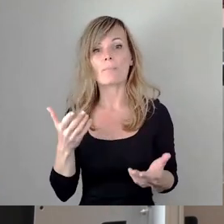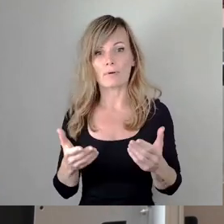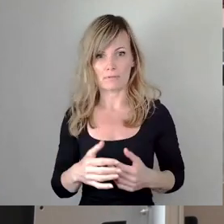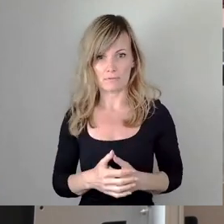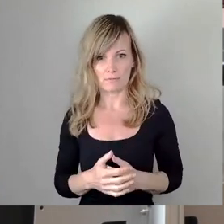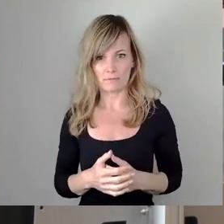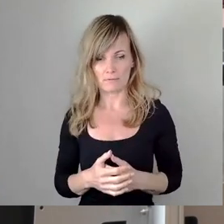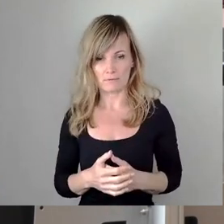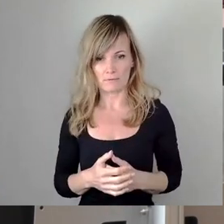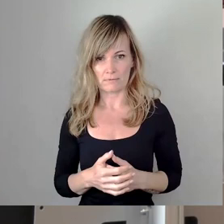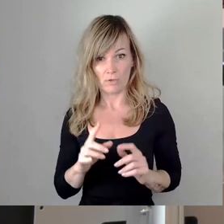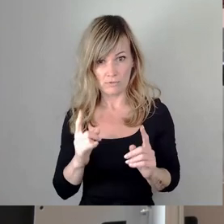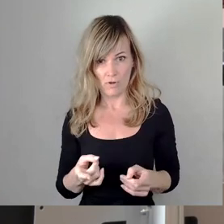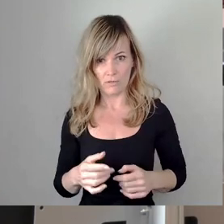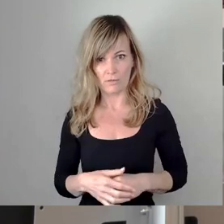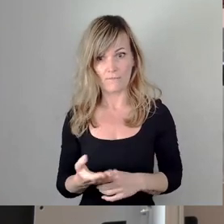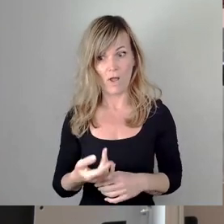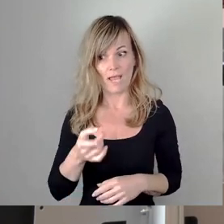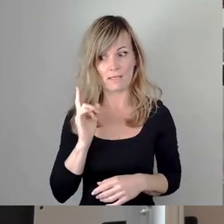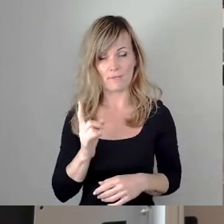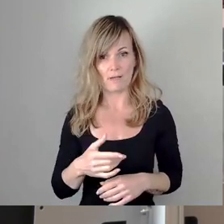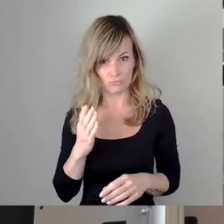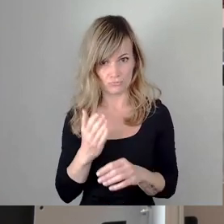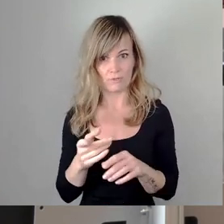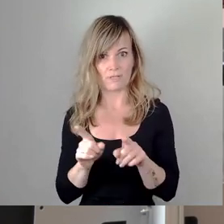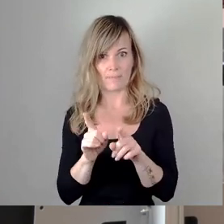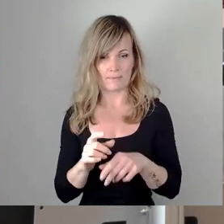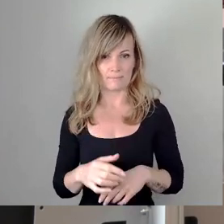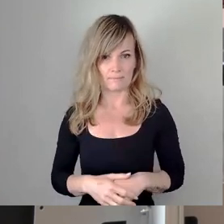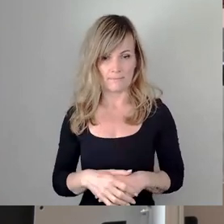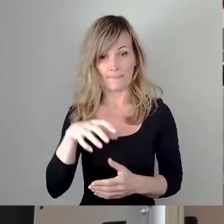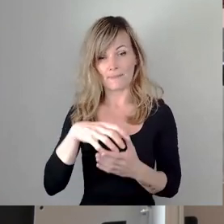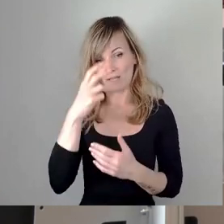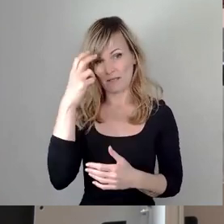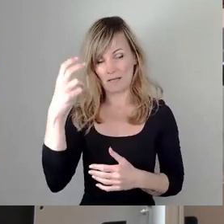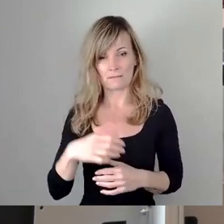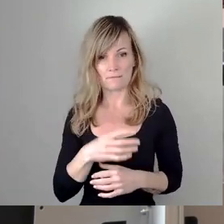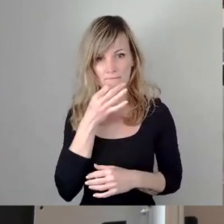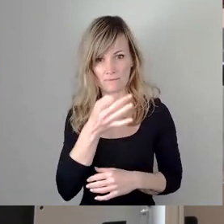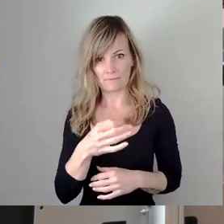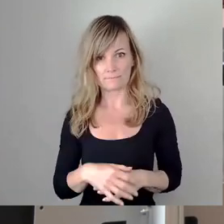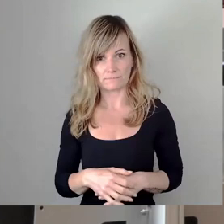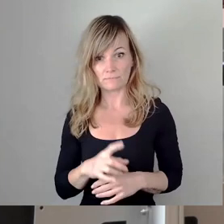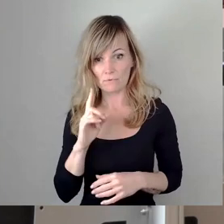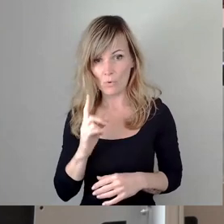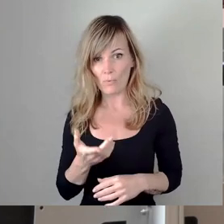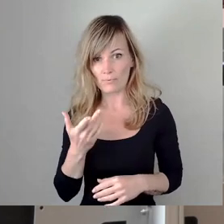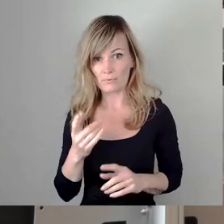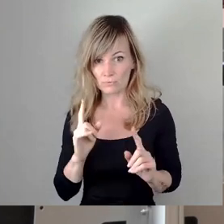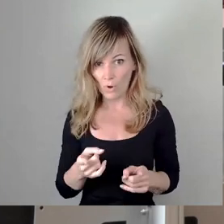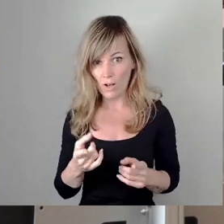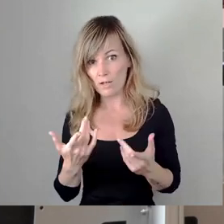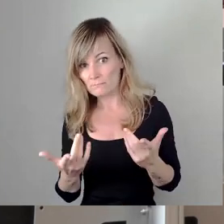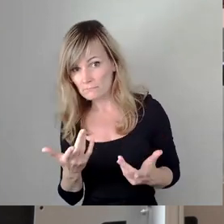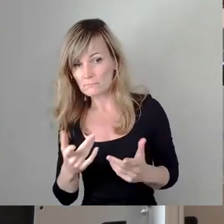Jahr hat der Stadtrat die Frage nach dem Ob der Ausschreibung beantwortet, indem er